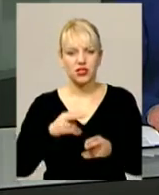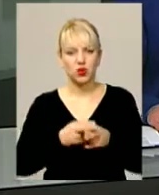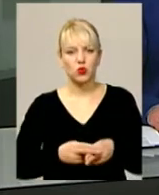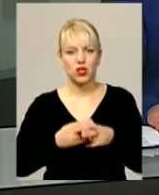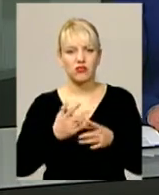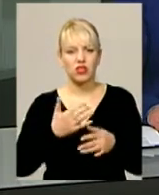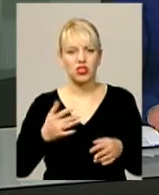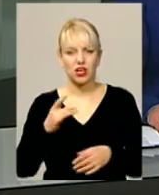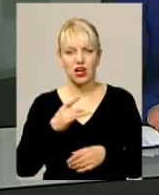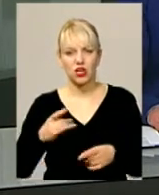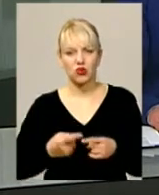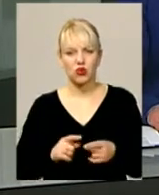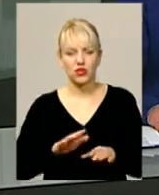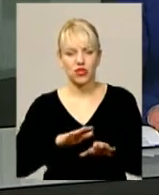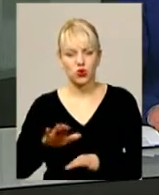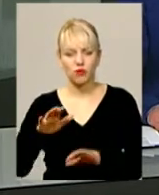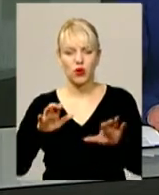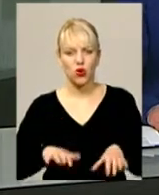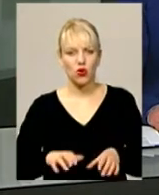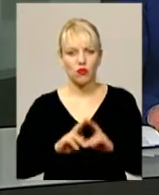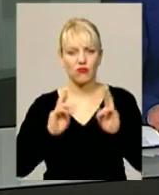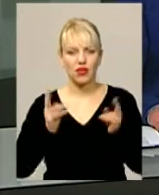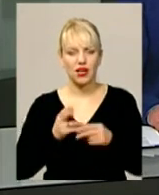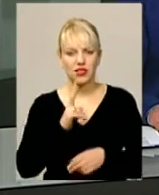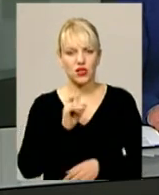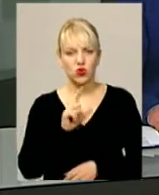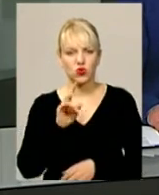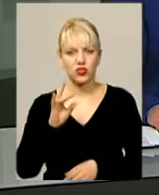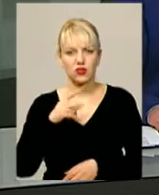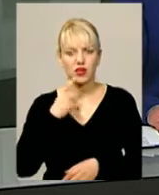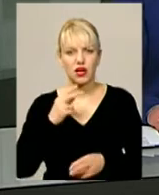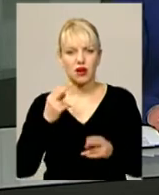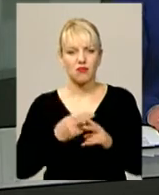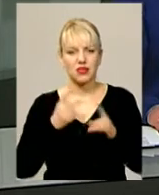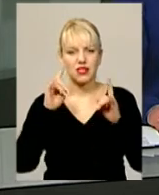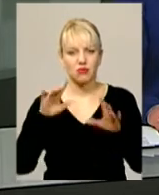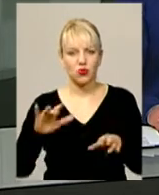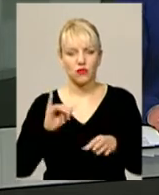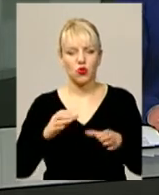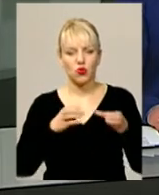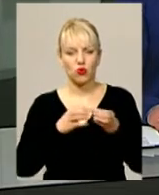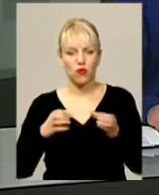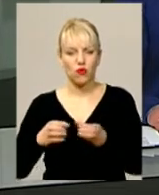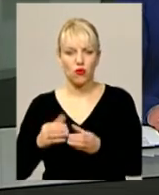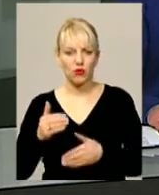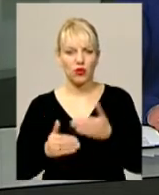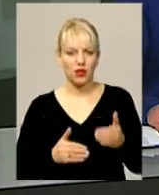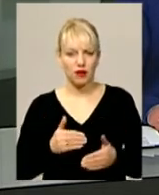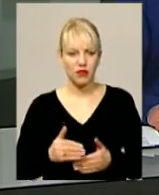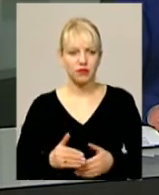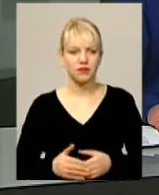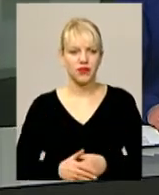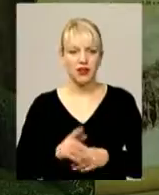Заступник голови обласної федерації футболу Микола Кузнецов каже, без несподіванок у груповому етапі змагань не минулося.